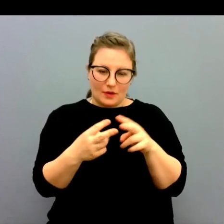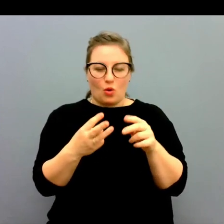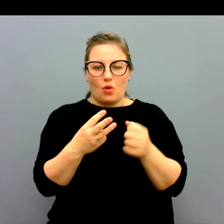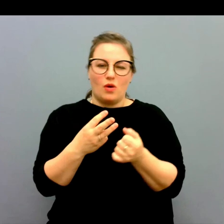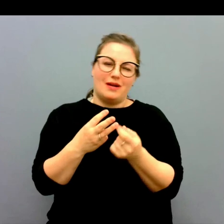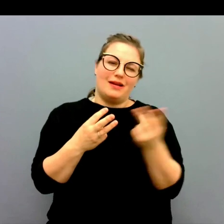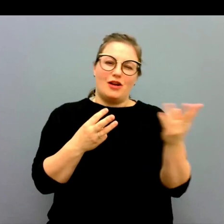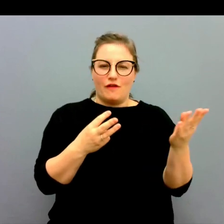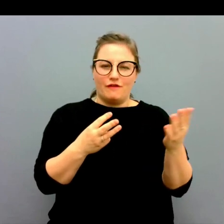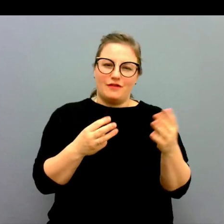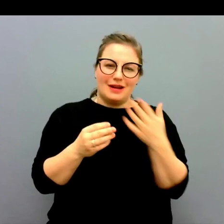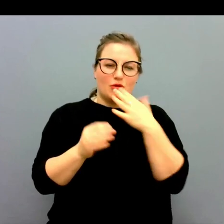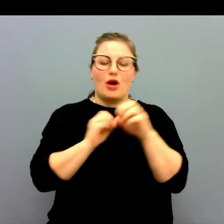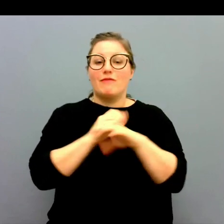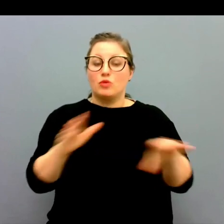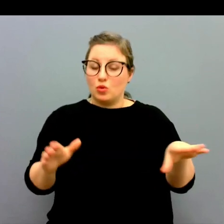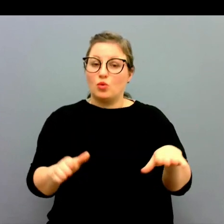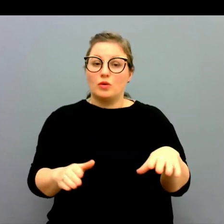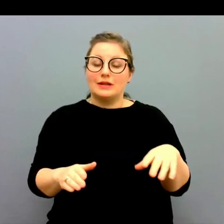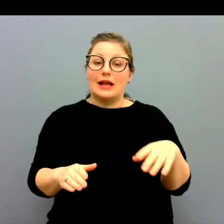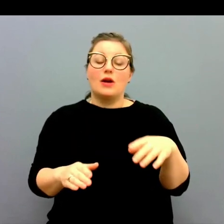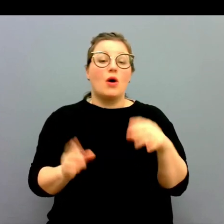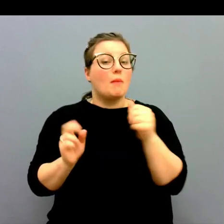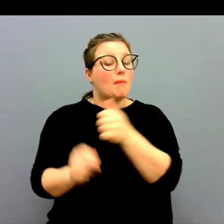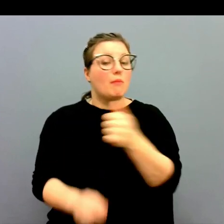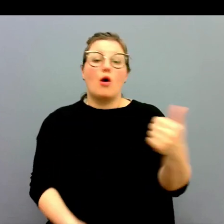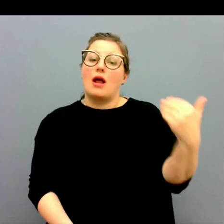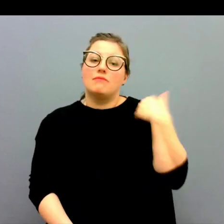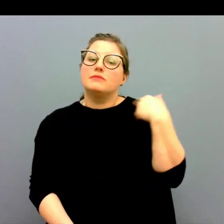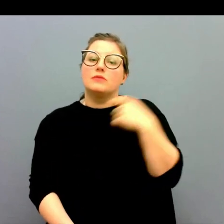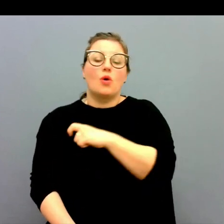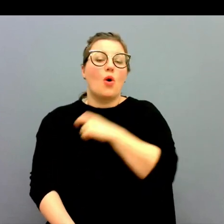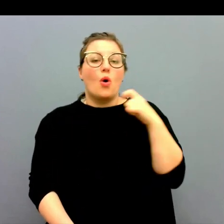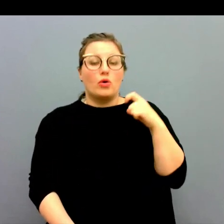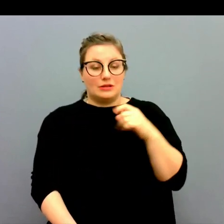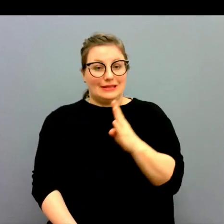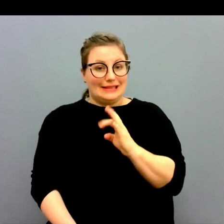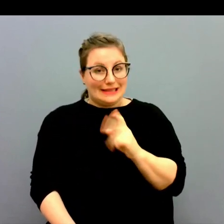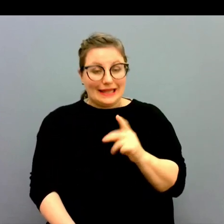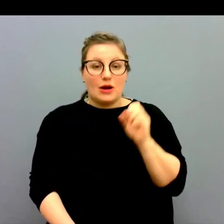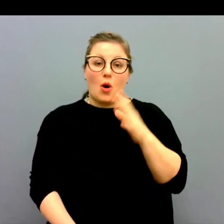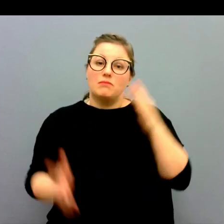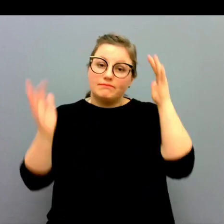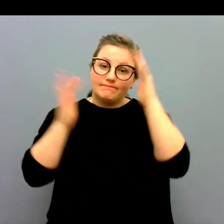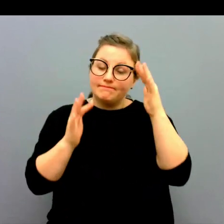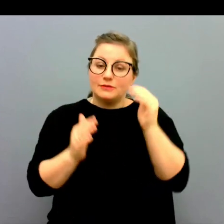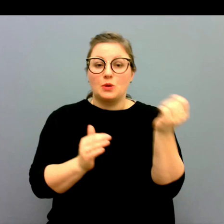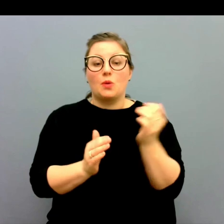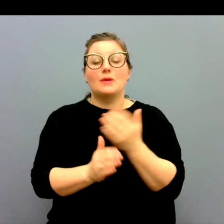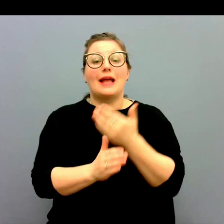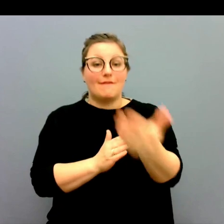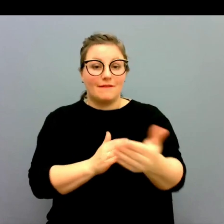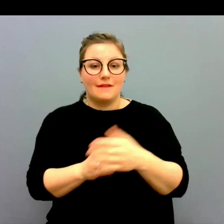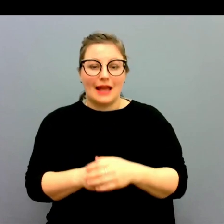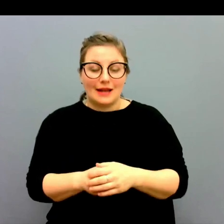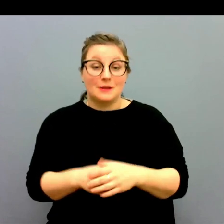Och lite annan bra information. det är bara att kontakta oss också om ni har några funderingar efteråt.